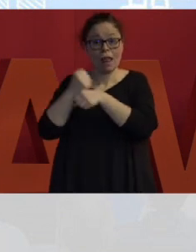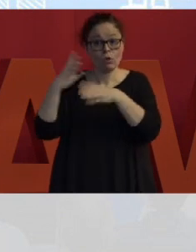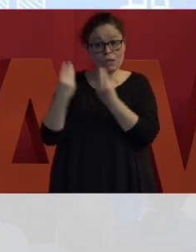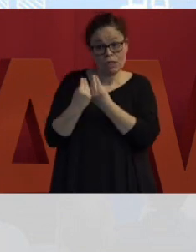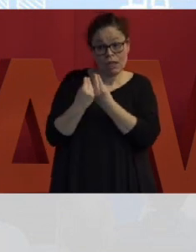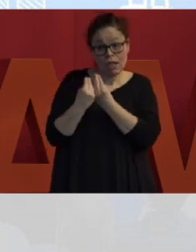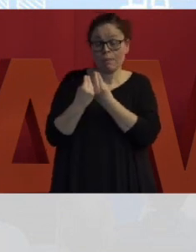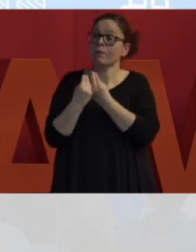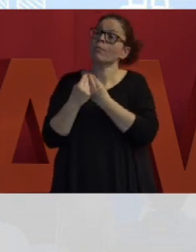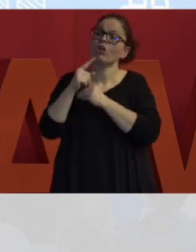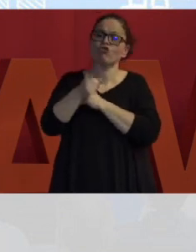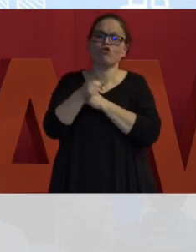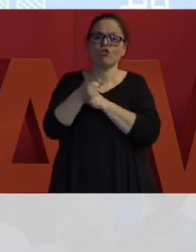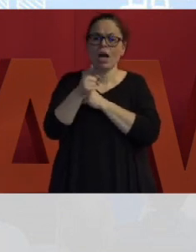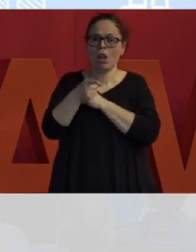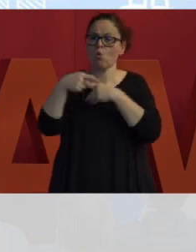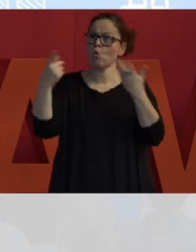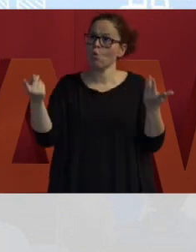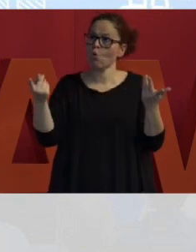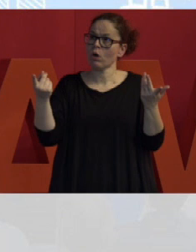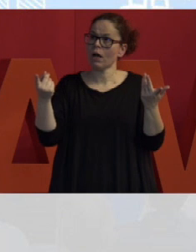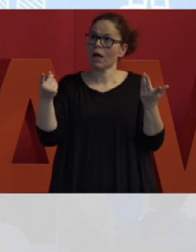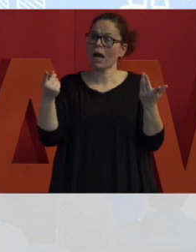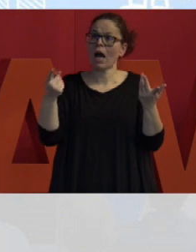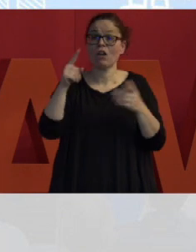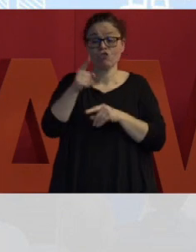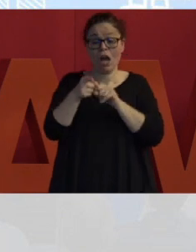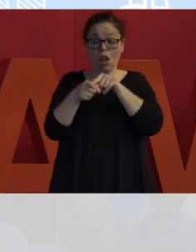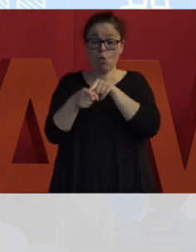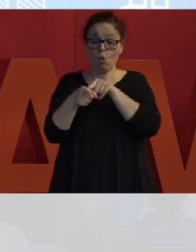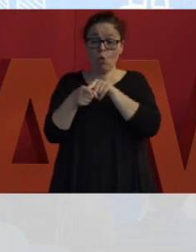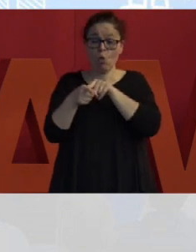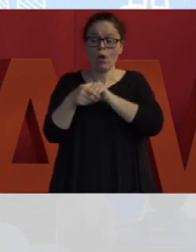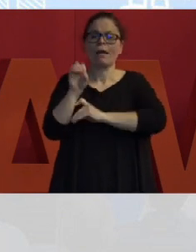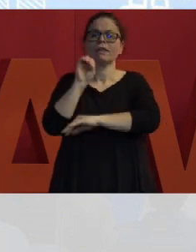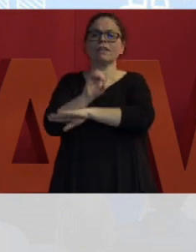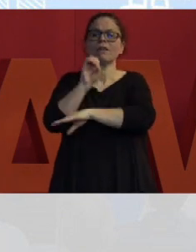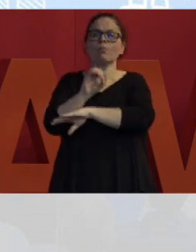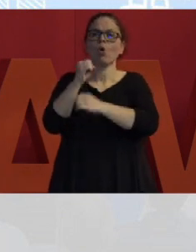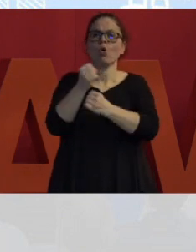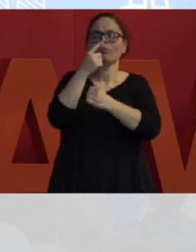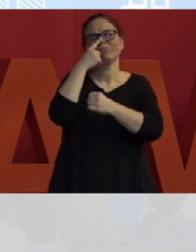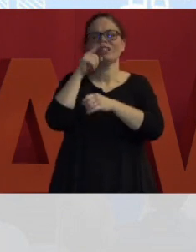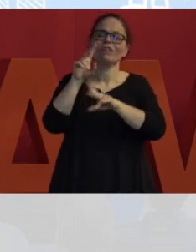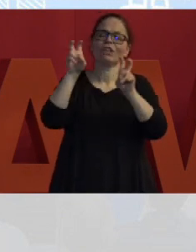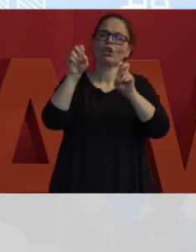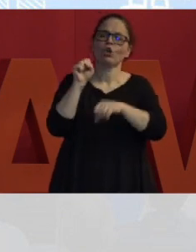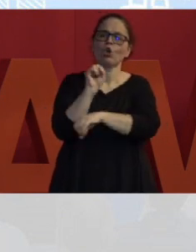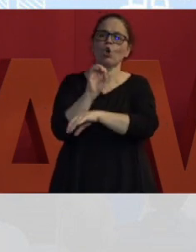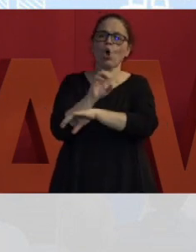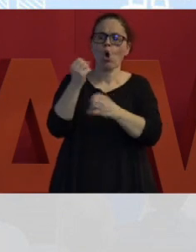Master. Per farvi capire uno Scrum Master è contemporaneamente il coach, un giocatore e il fan numero uno del team.